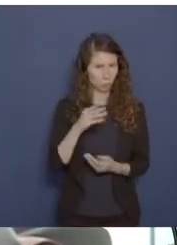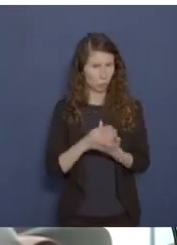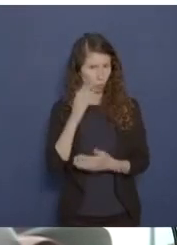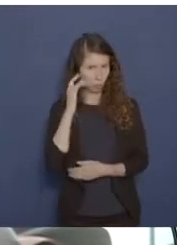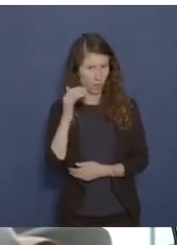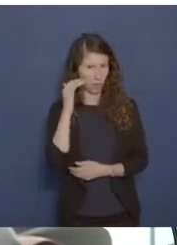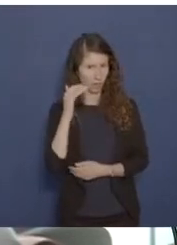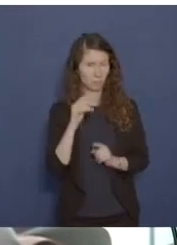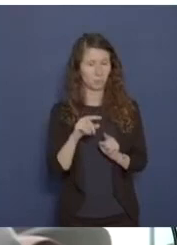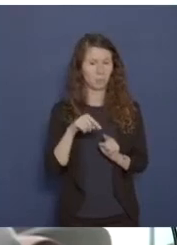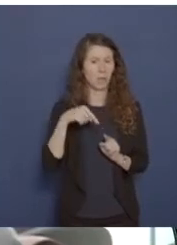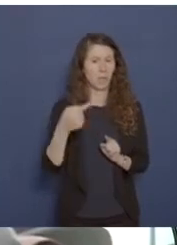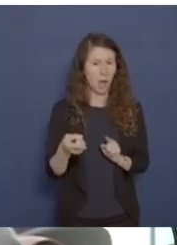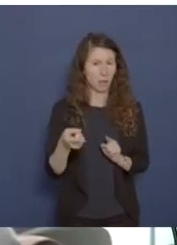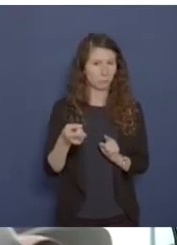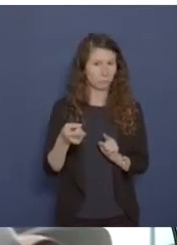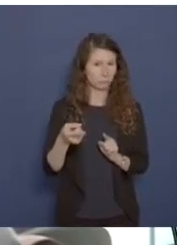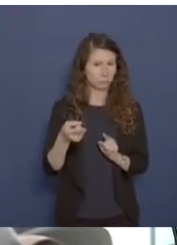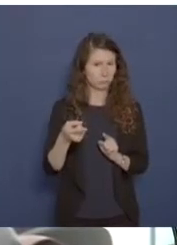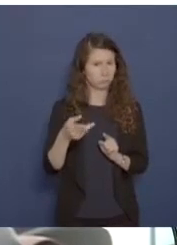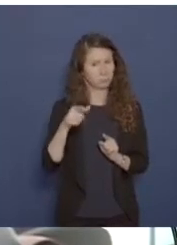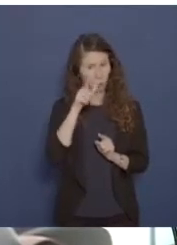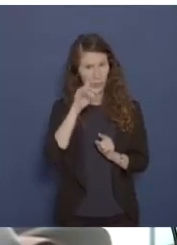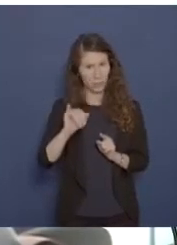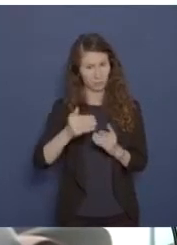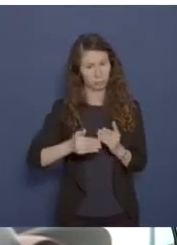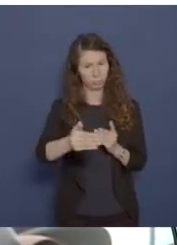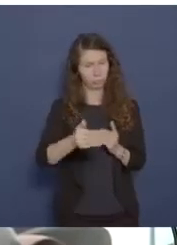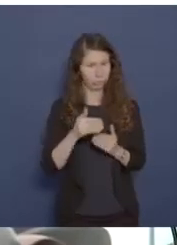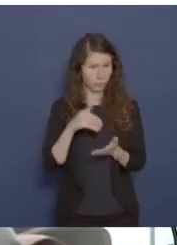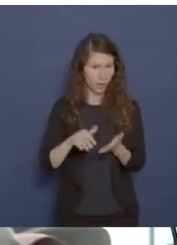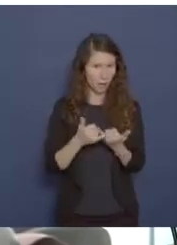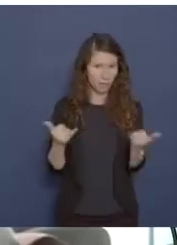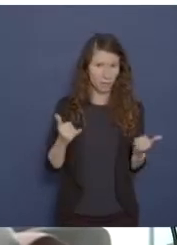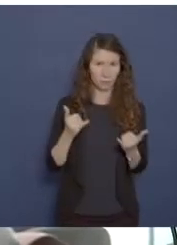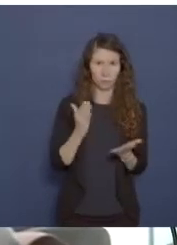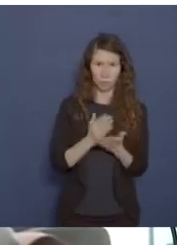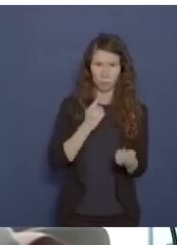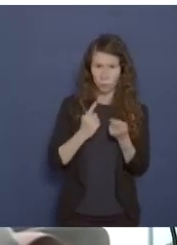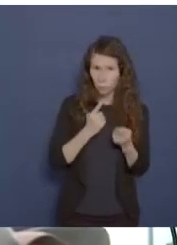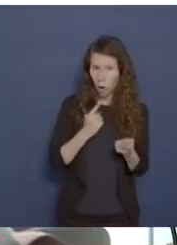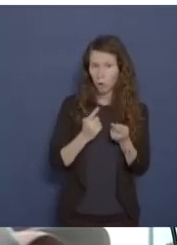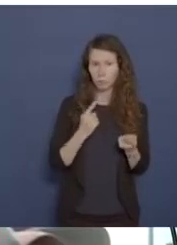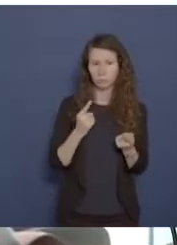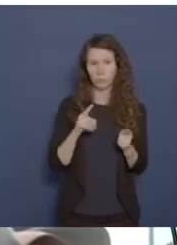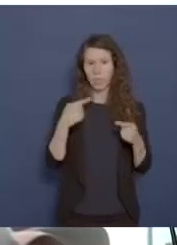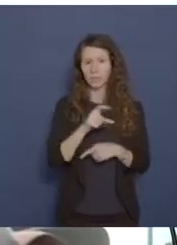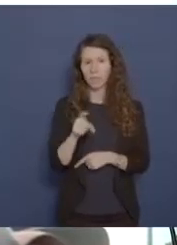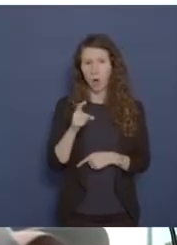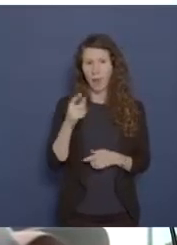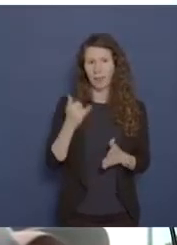das dann den Monat darauf weitergehen soll? Gibt es da Gespräche? Und wenn ja, soll da nächste Woche auch was beschlossen werden für die letzte